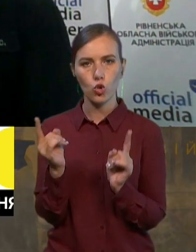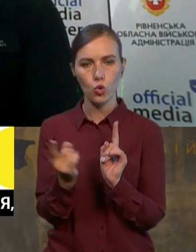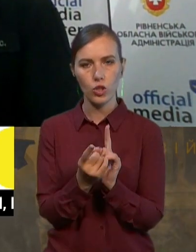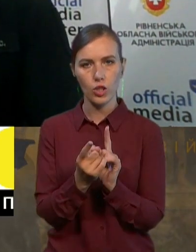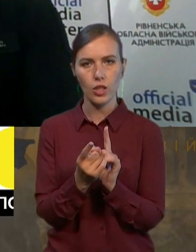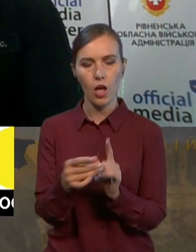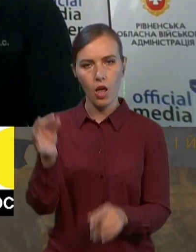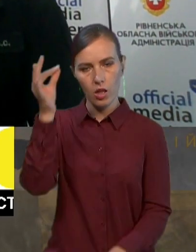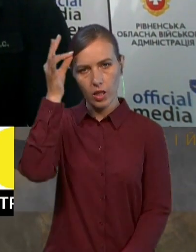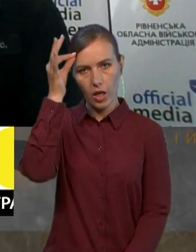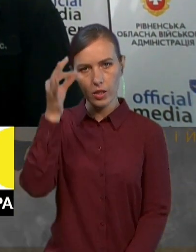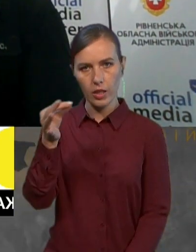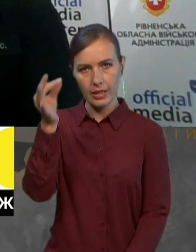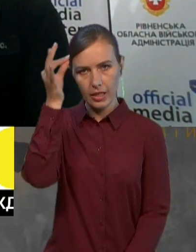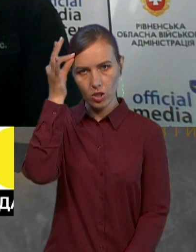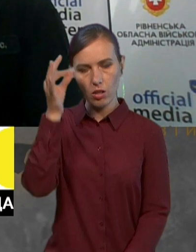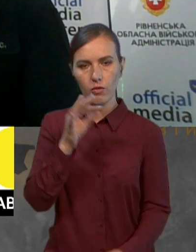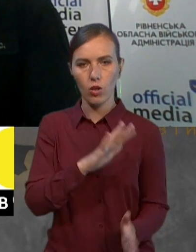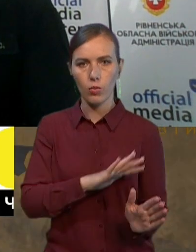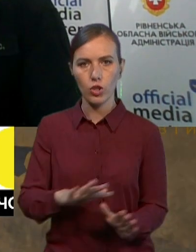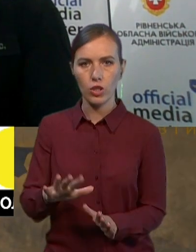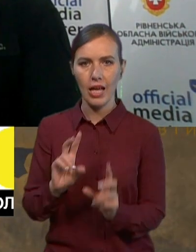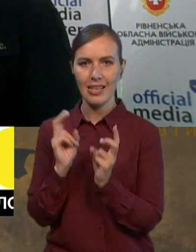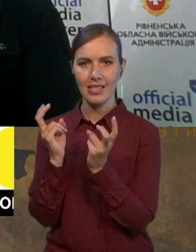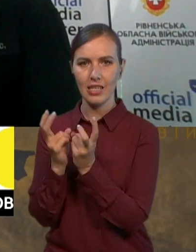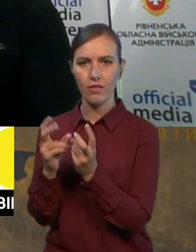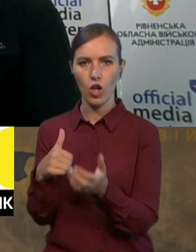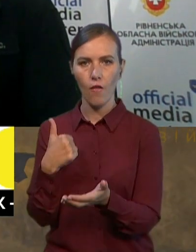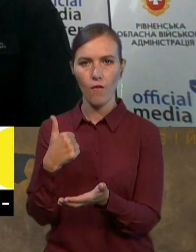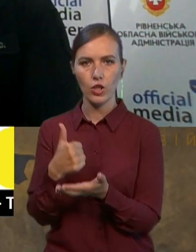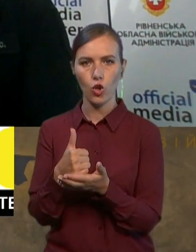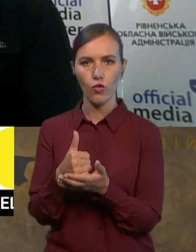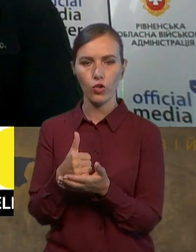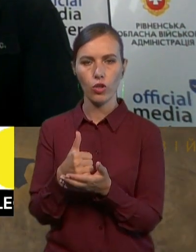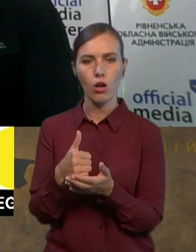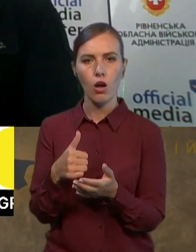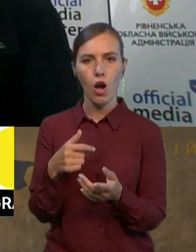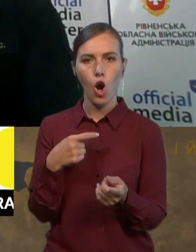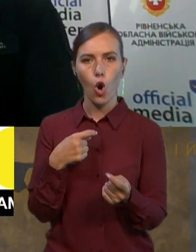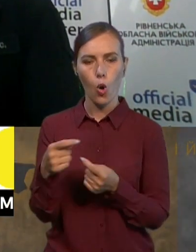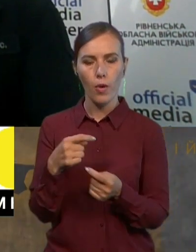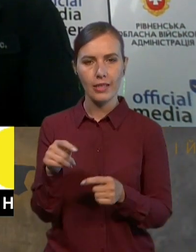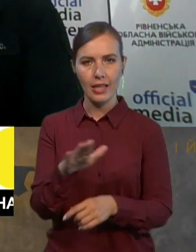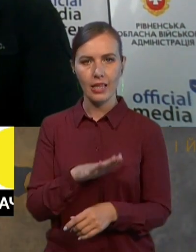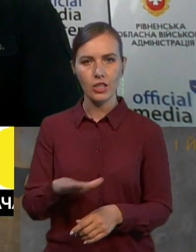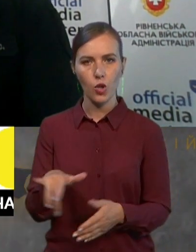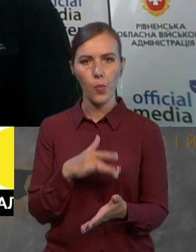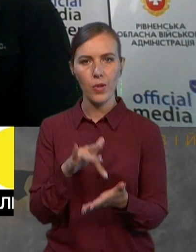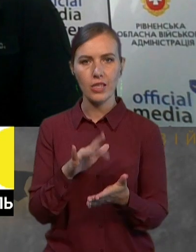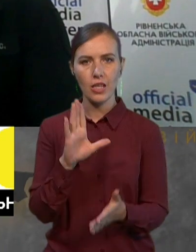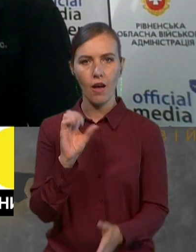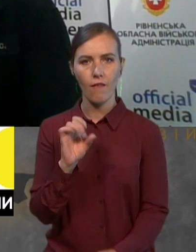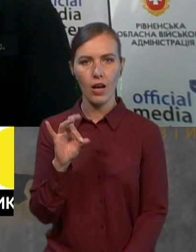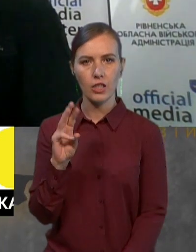Нагадаю, що нещодавно пройшла ставка Верховного Командуючого. І на території міста Вараш був